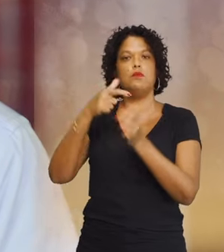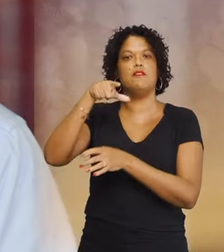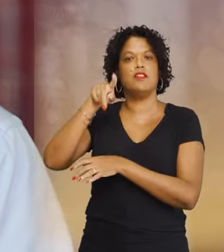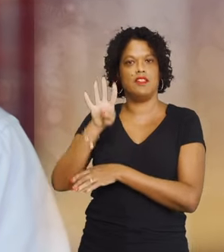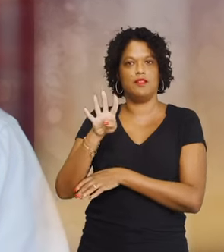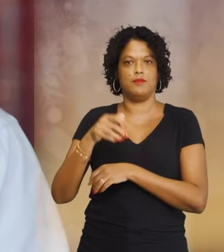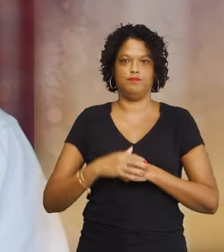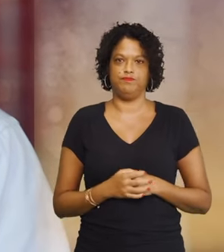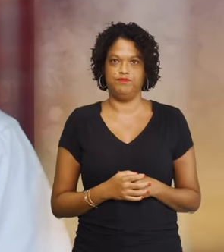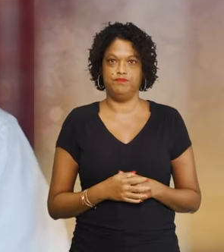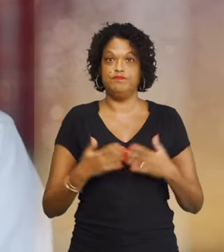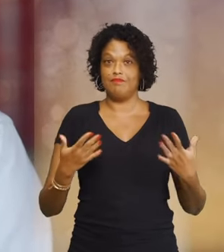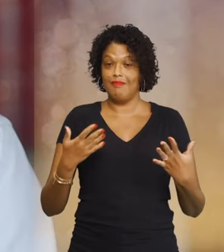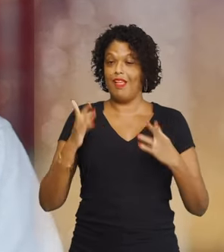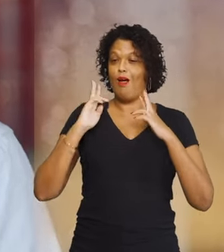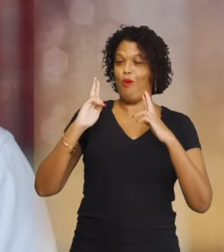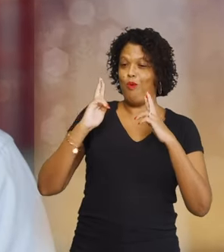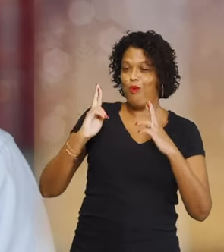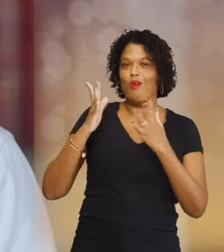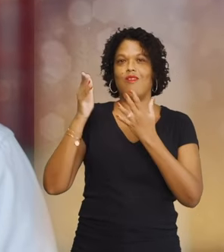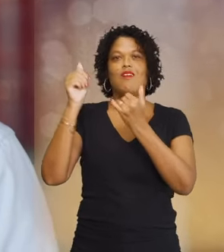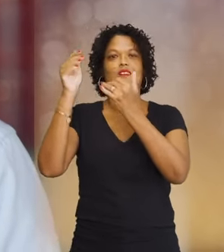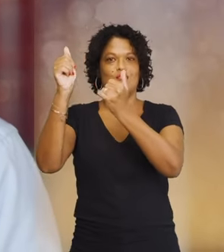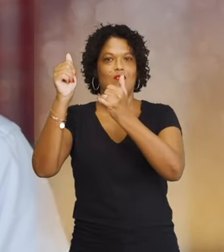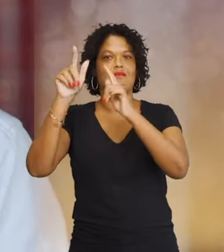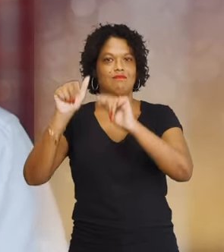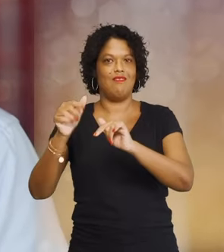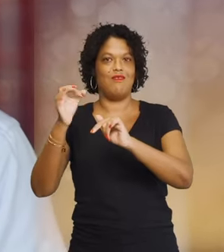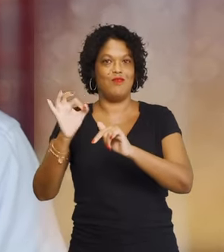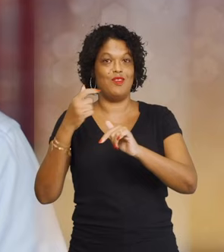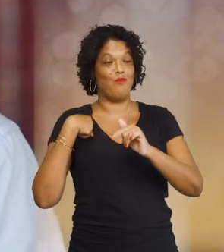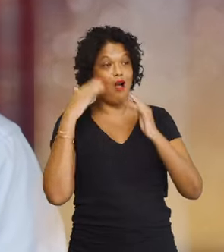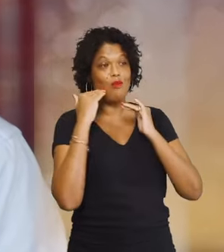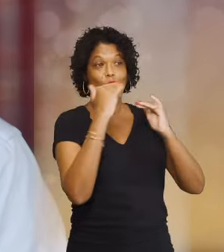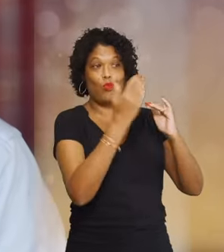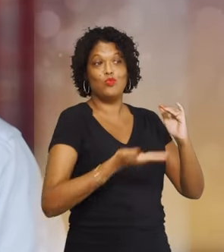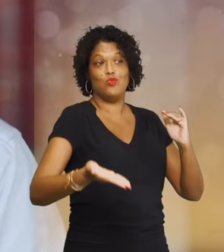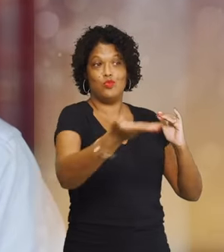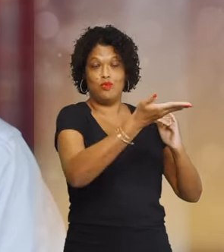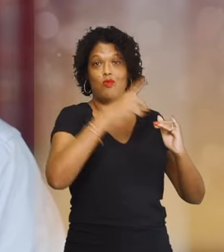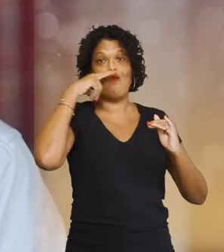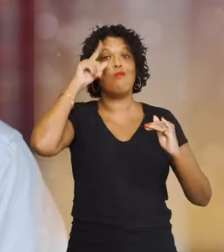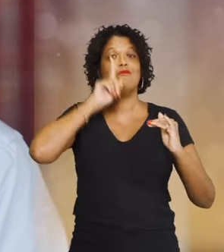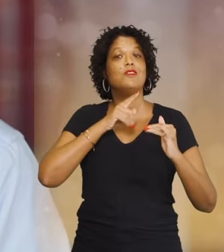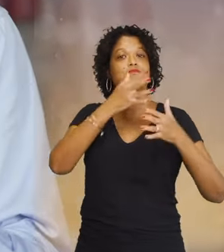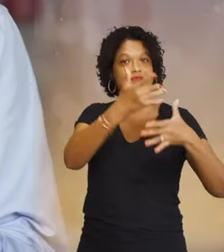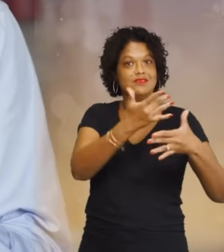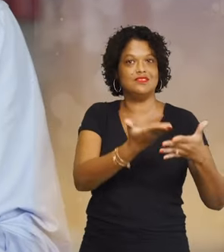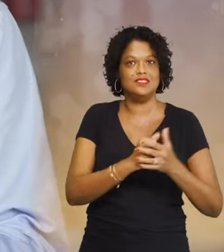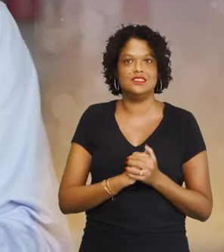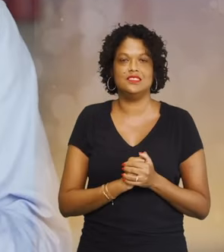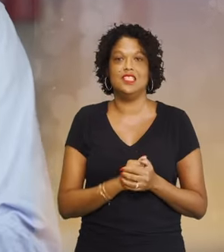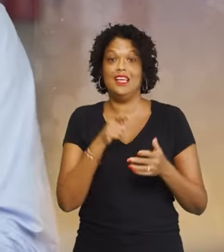2024. Donc, il y a beaucoup d'espoir et d'espérance. Bien entendu, je compte sur vous, chères Martiniquaises et chers Martiniquais,